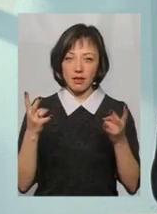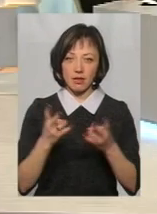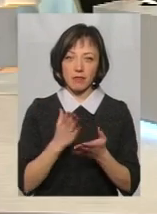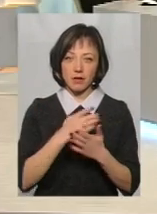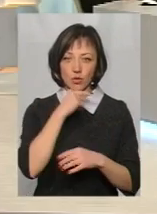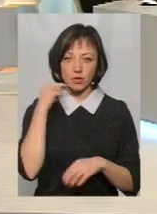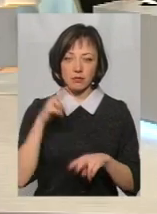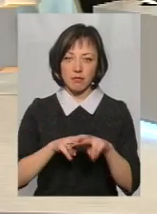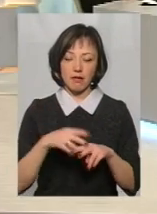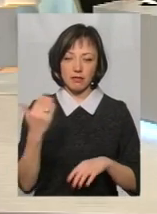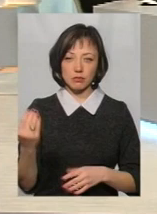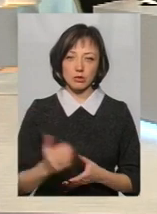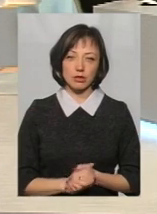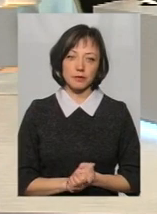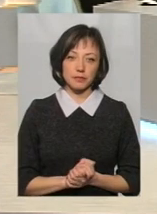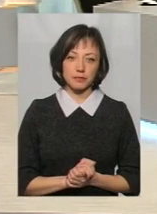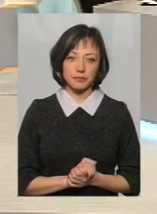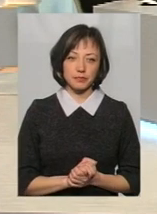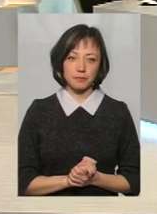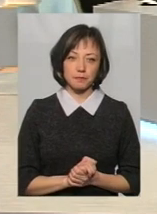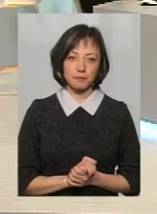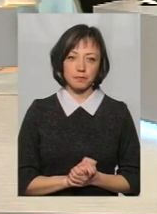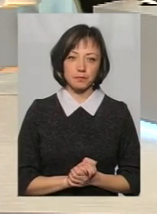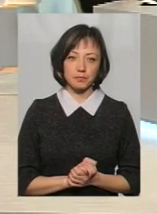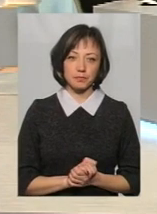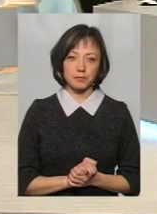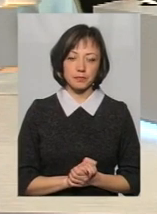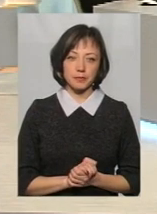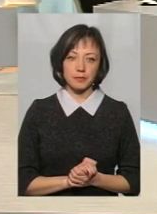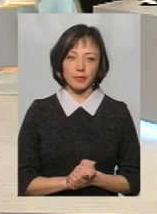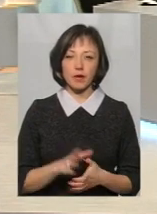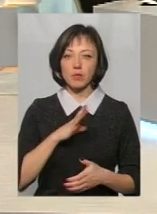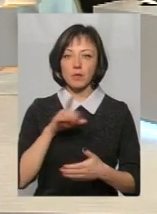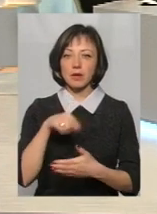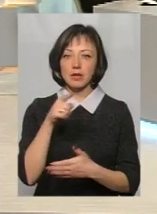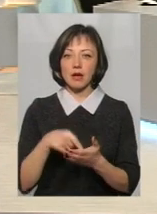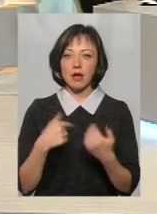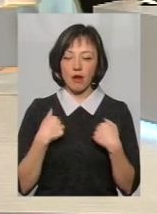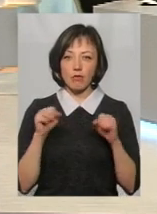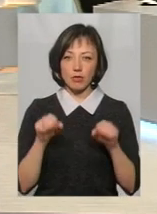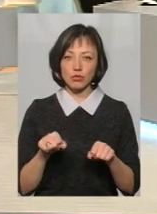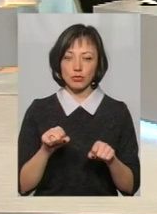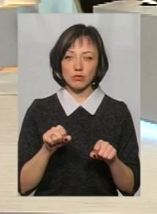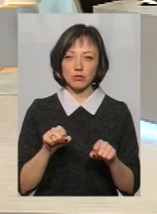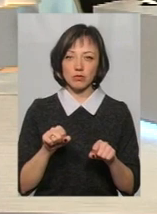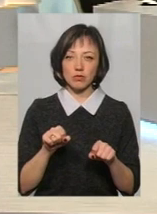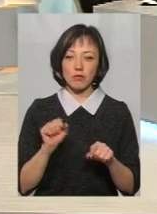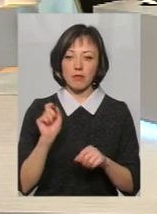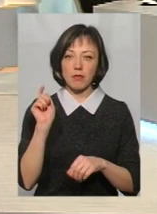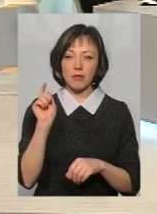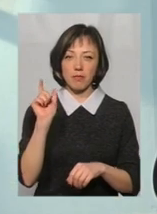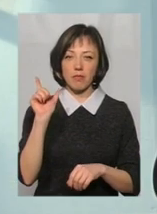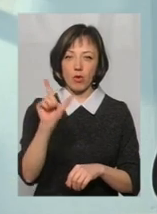паспорт російський. Тобто, для прикладу, задавали питання, чи можу я приїхати з українським